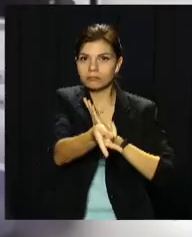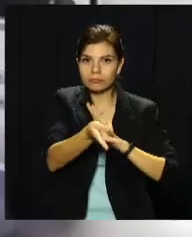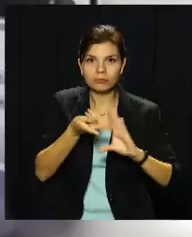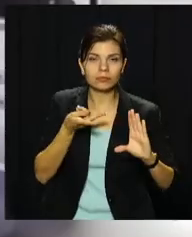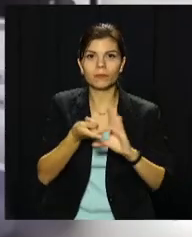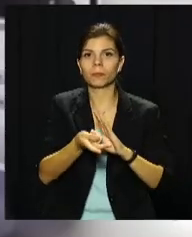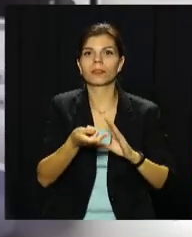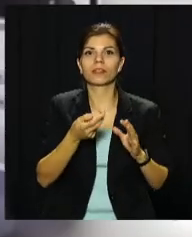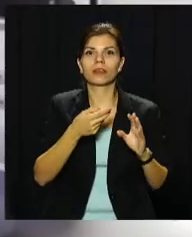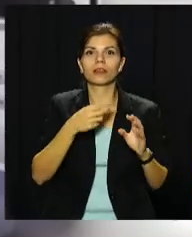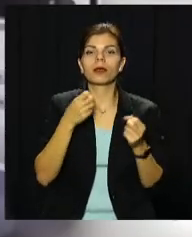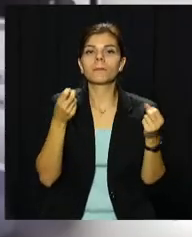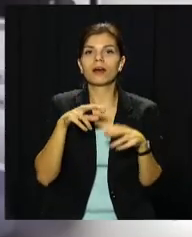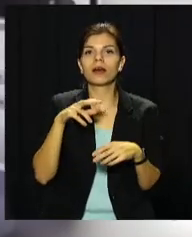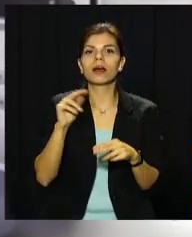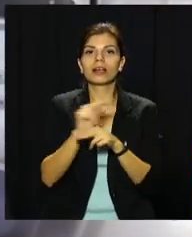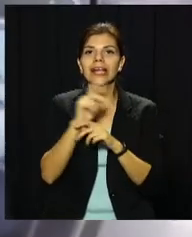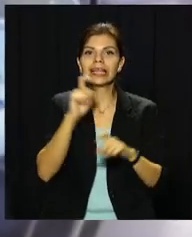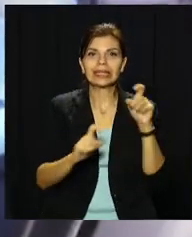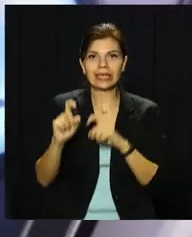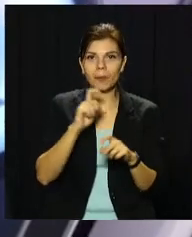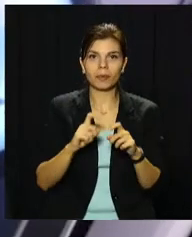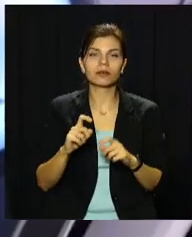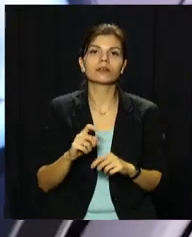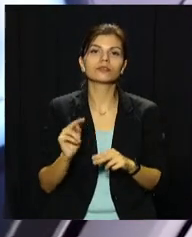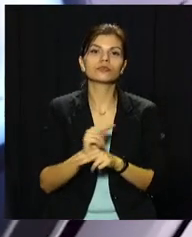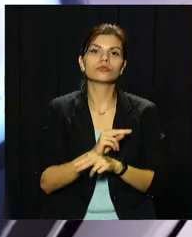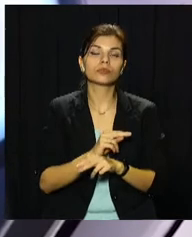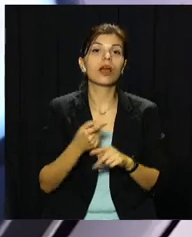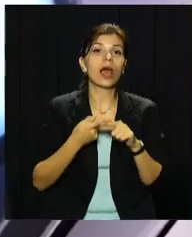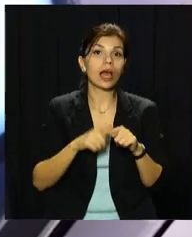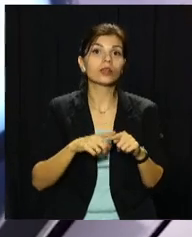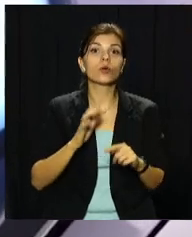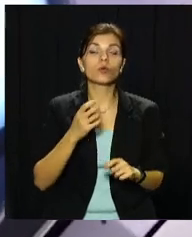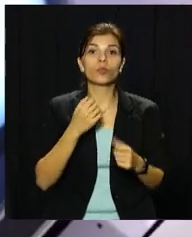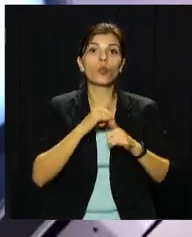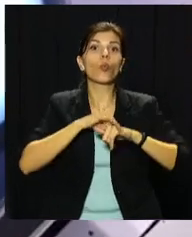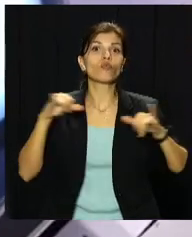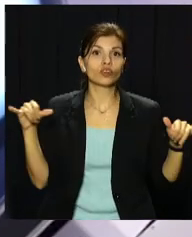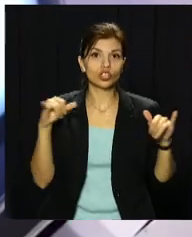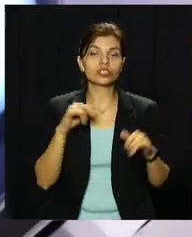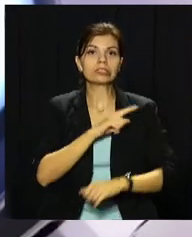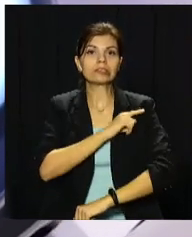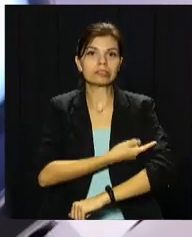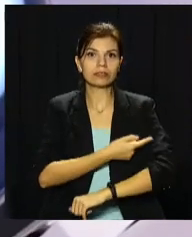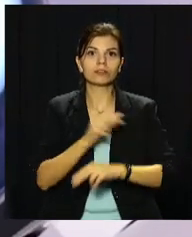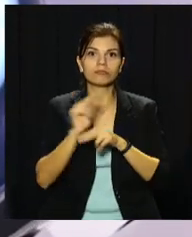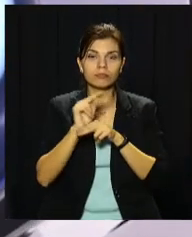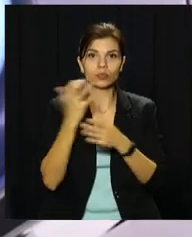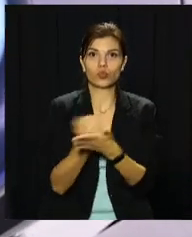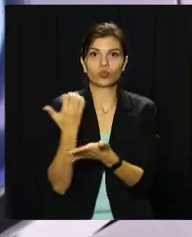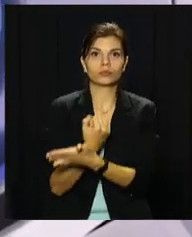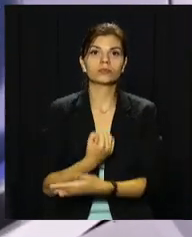томографії, лінійний прискорювач, обладнання для хіміотерапії. Це дозволить в півтора рази збільшити потужності лікувального